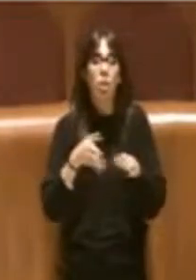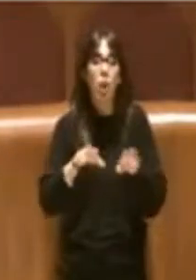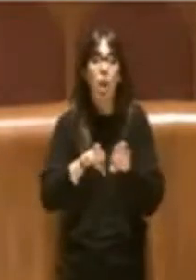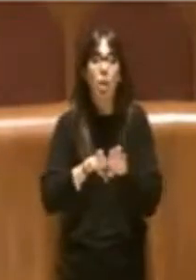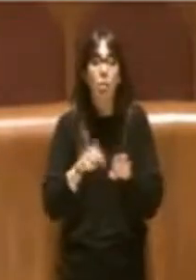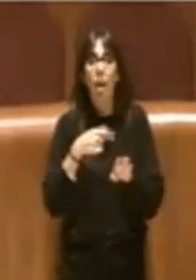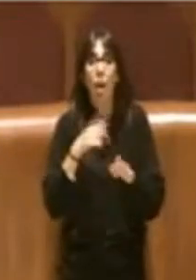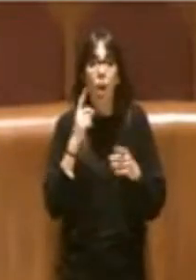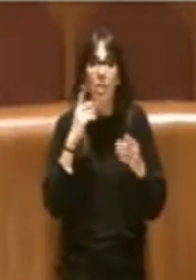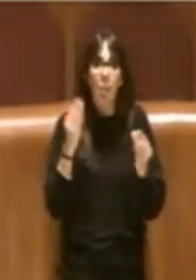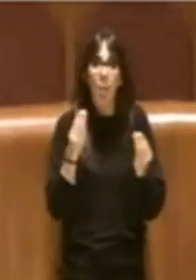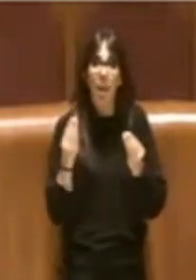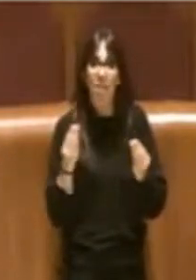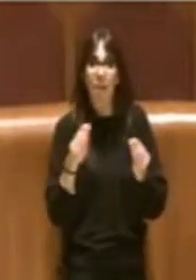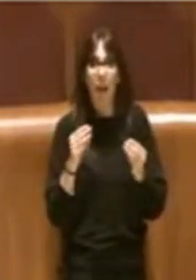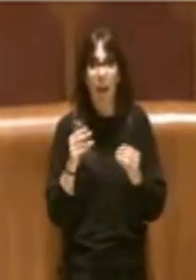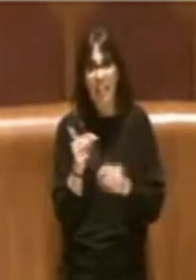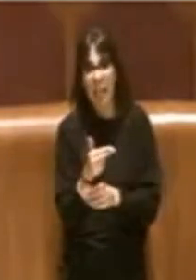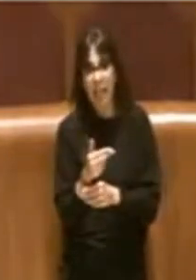pigliare, altro che sardine.